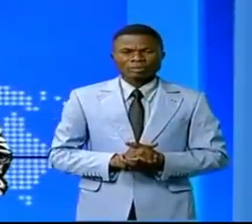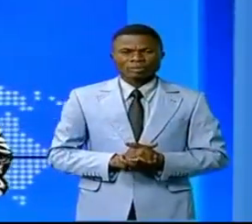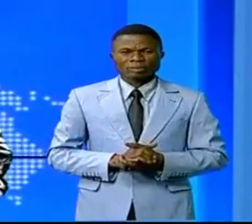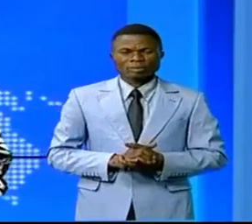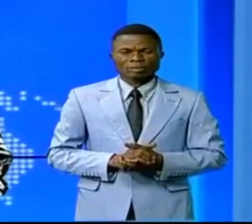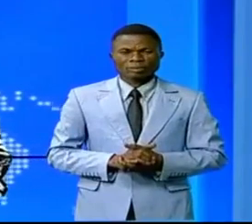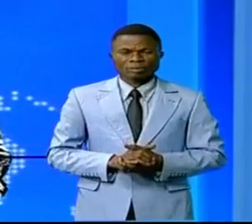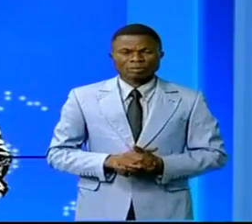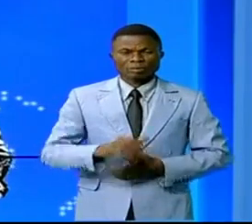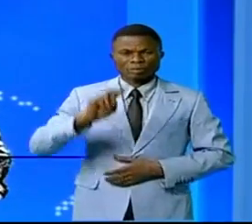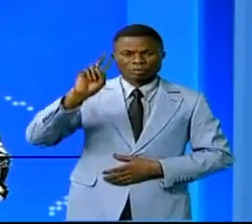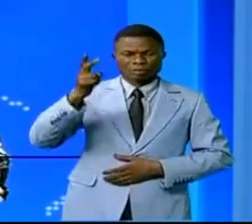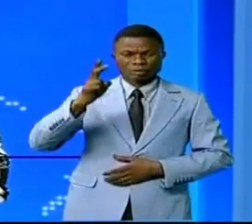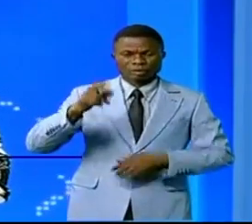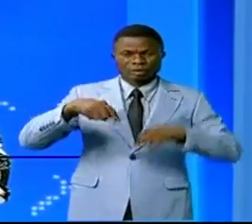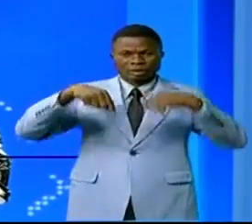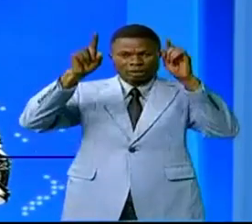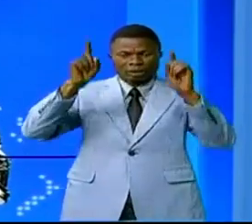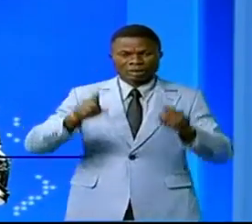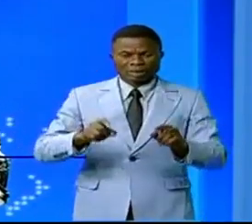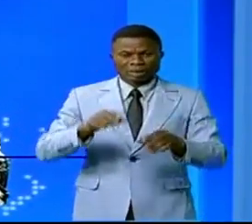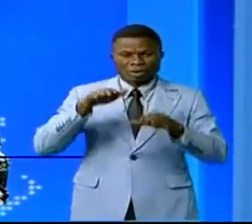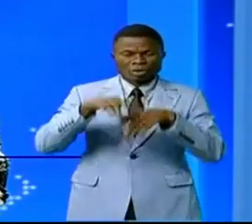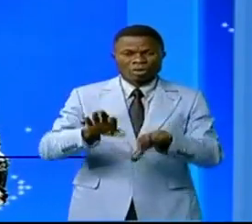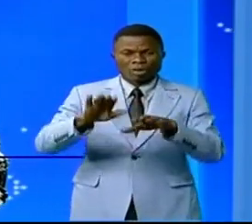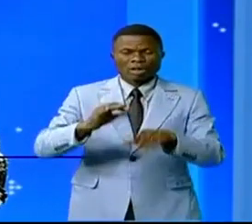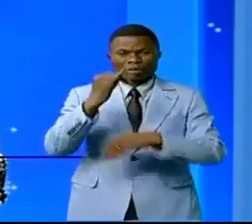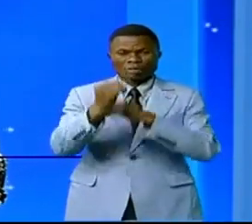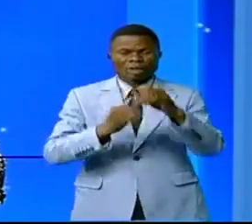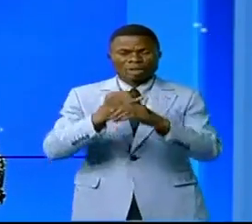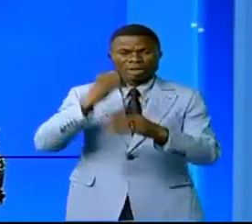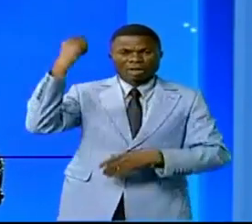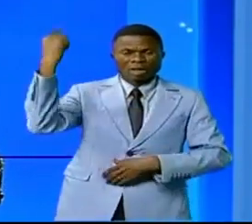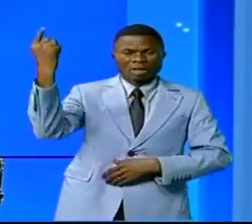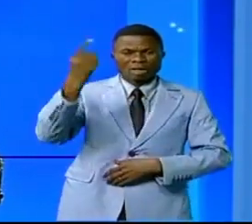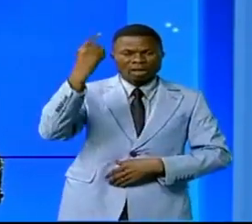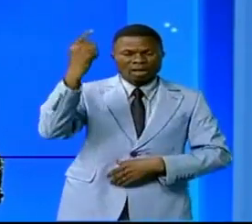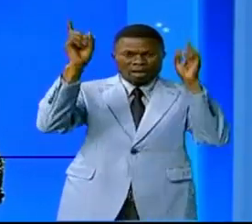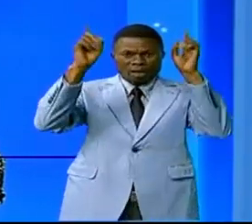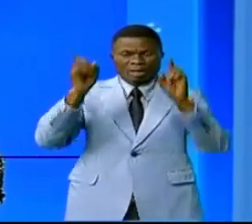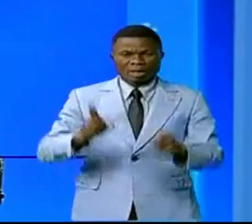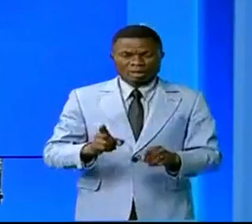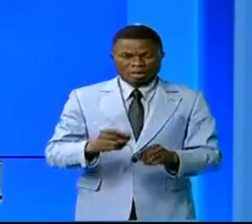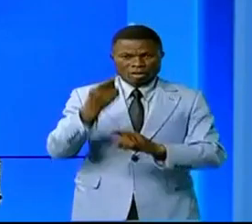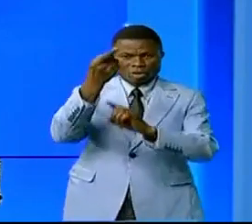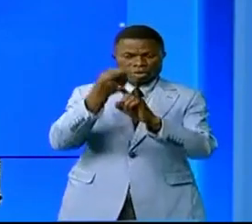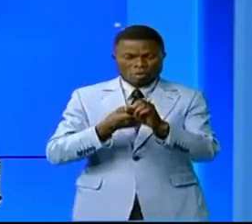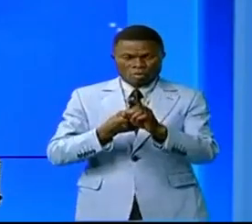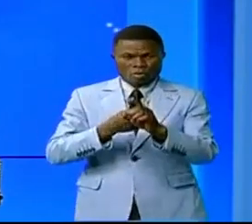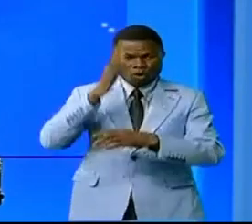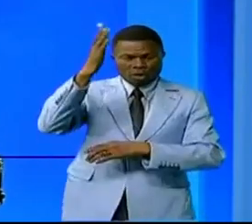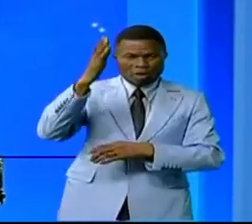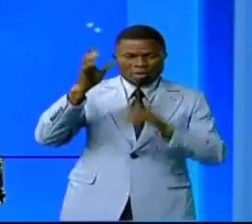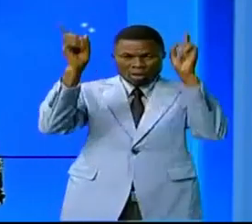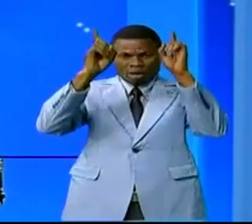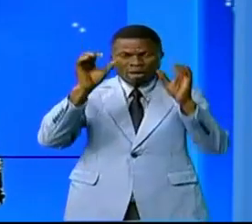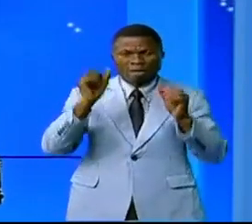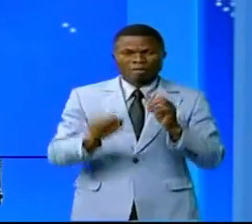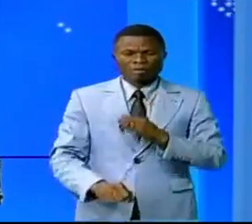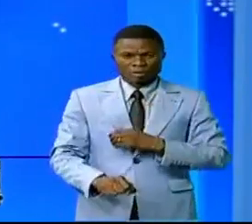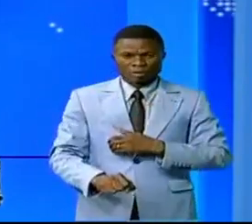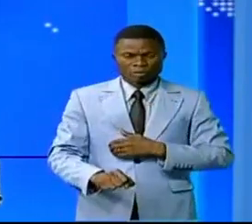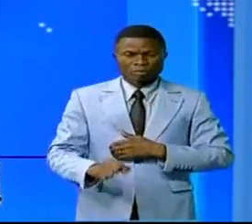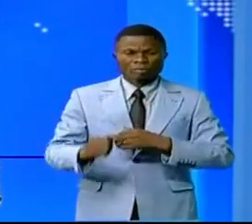La deuxième édition de la foire intra-africaine se tiendra le mois prochain en Afrique du Sud. Parmi le pays participant,